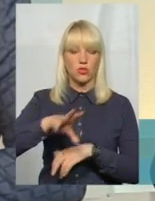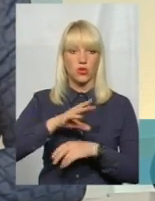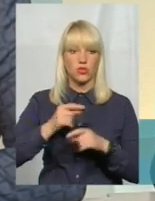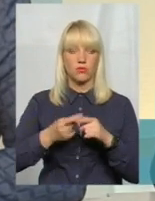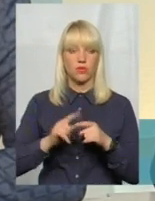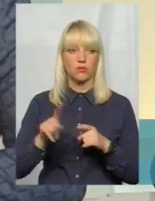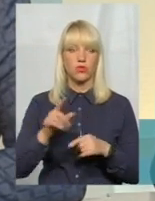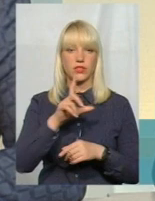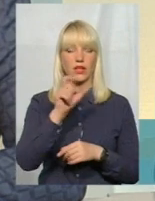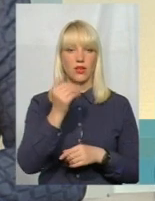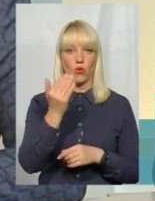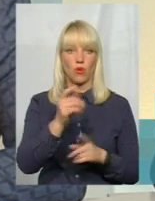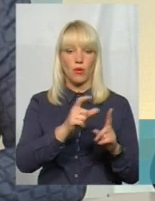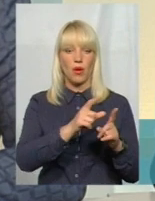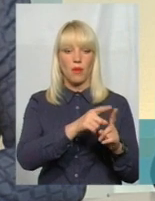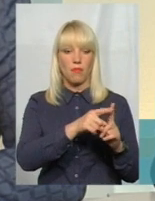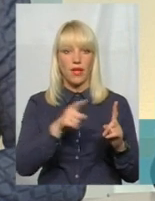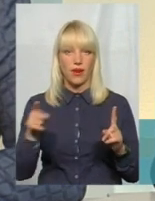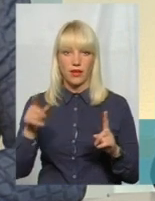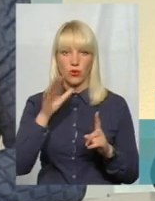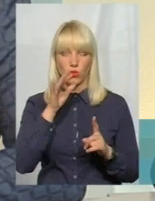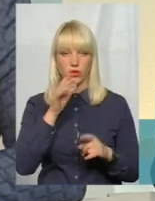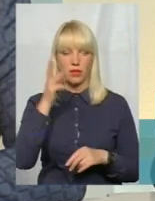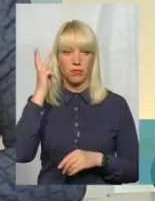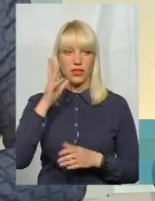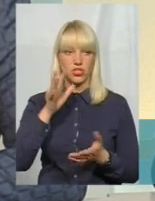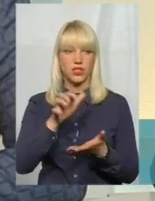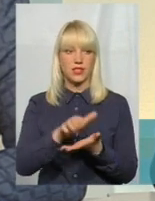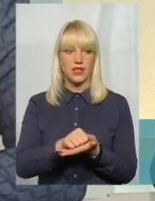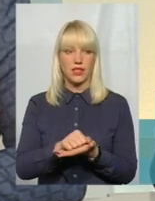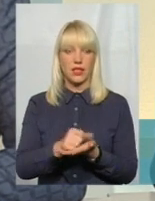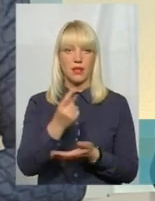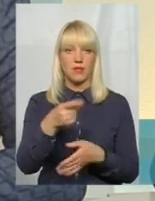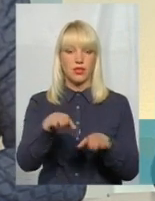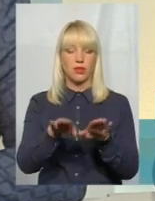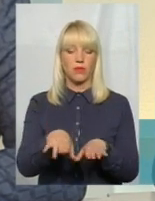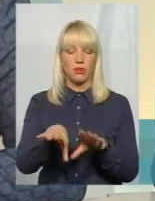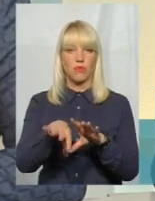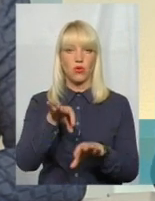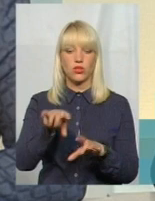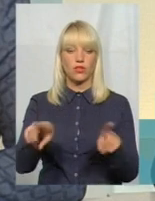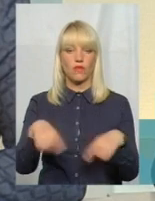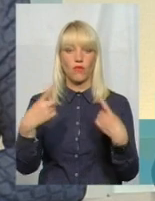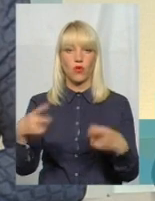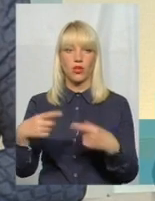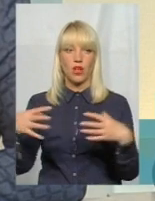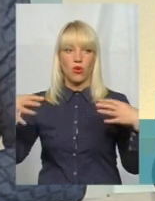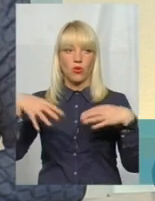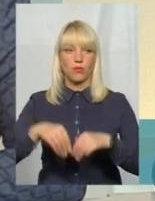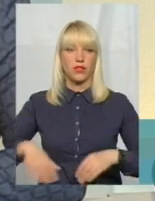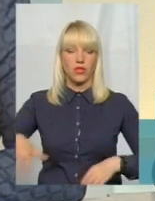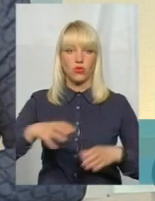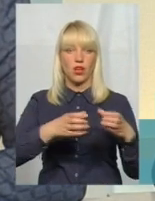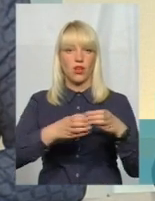що за його період Хмельниччина зайняла перше місце по створенню об'єднаних територіальних громад. На